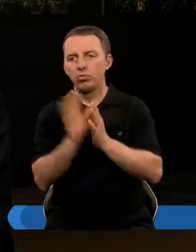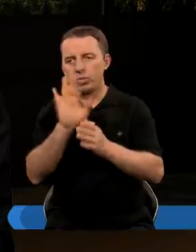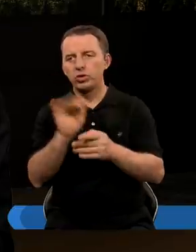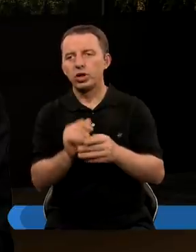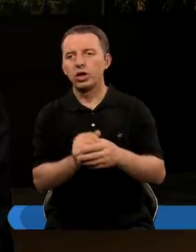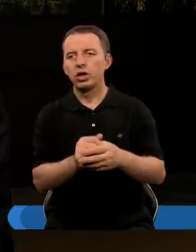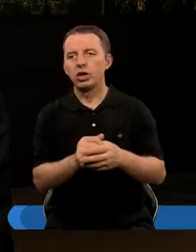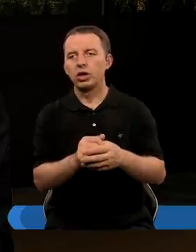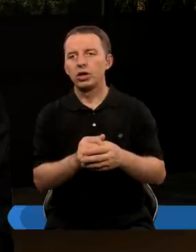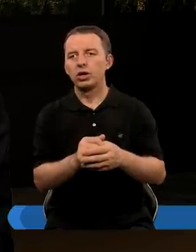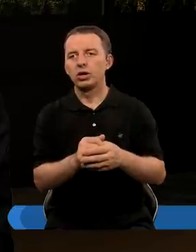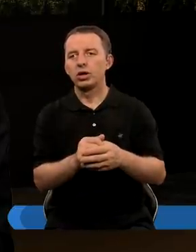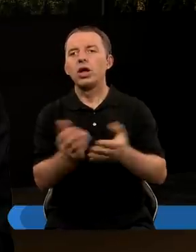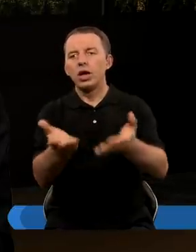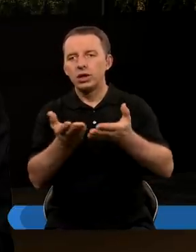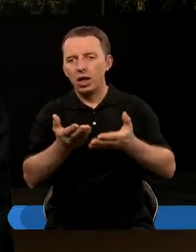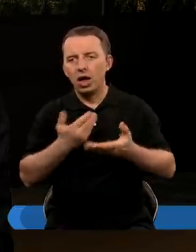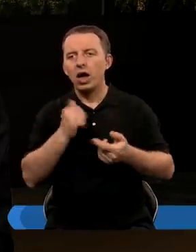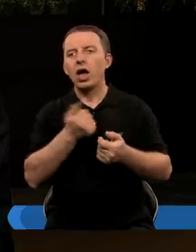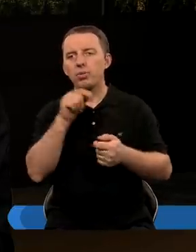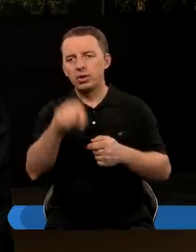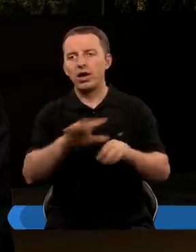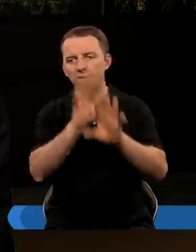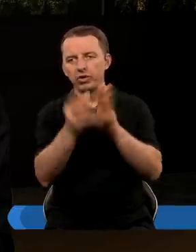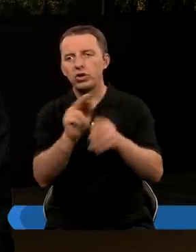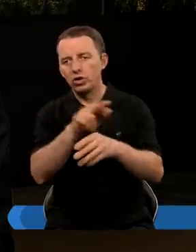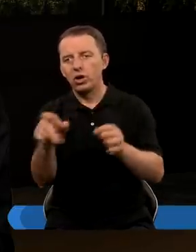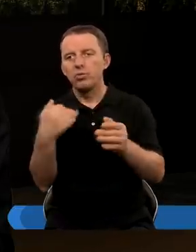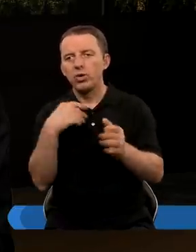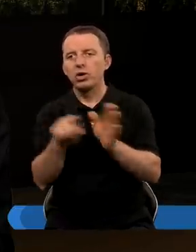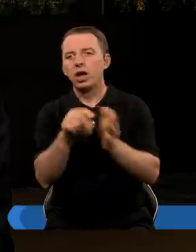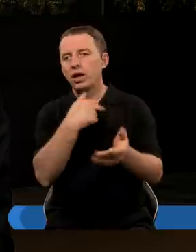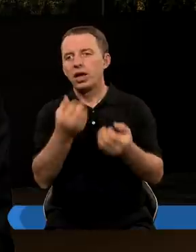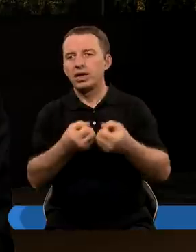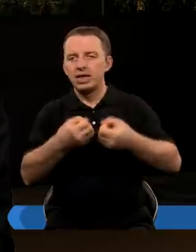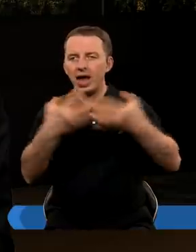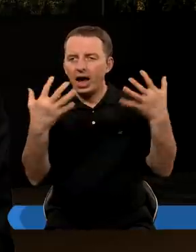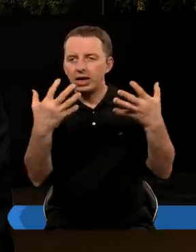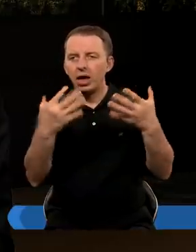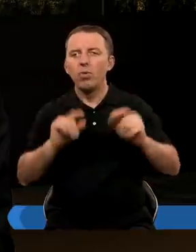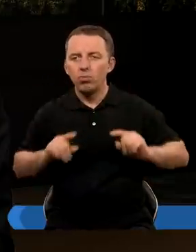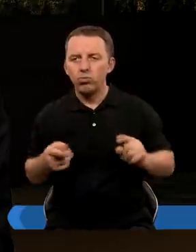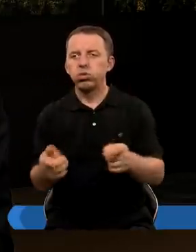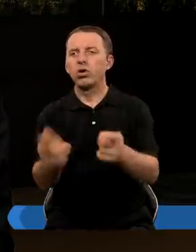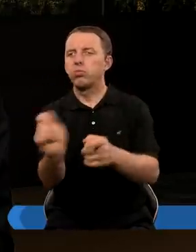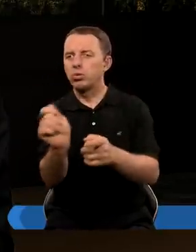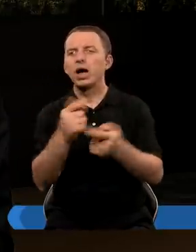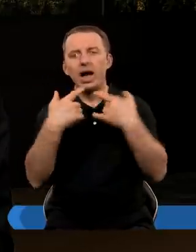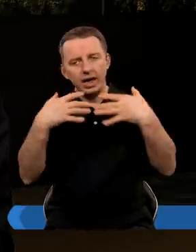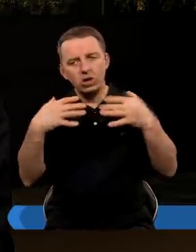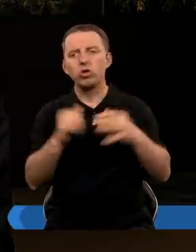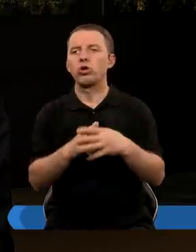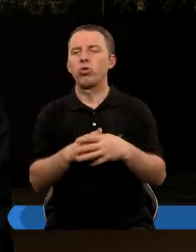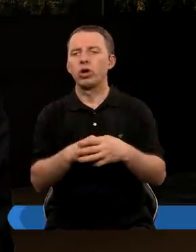Boże, Ty daj, aby te wszystkie rzeczy były dla nas jasne i napawały nas radością.